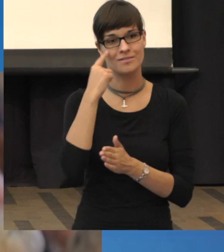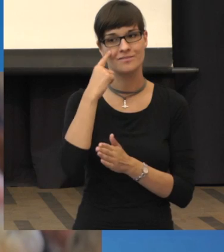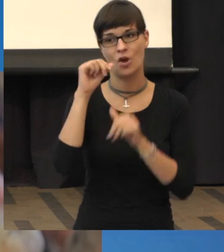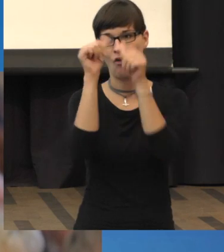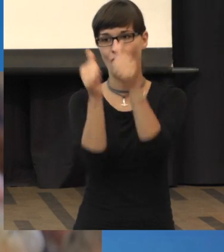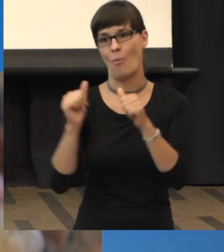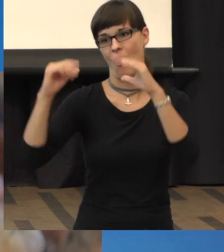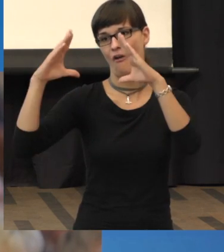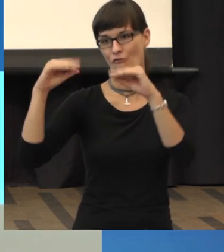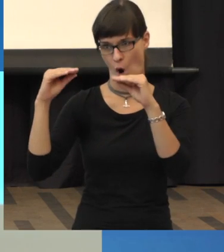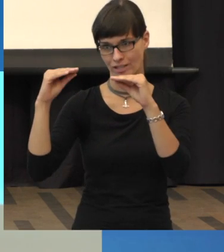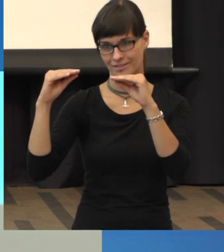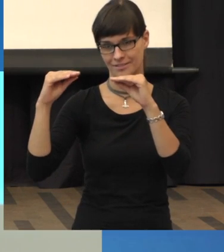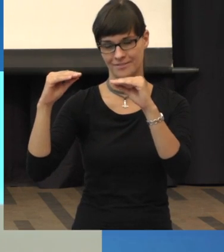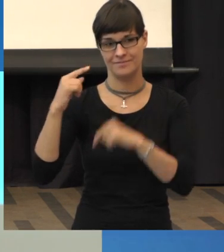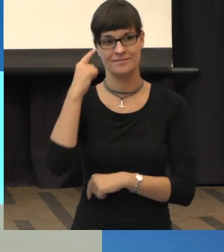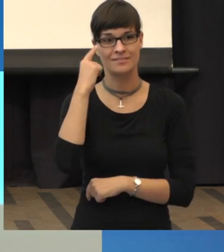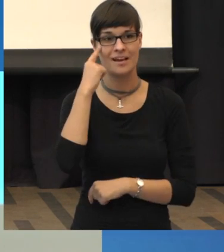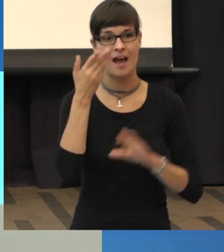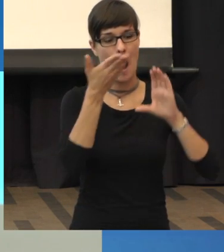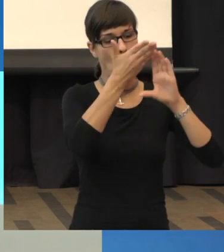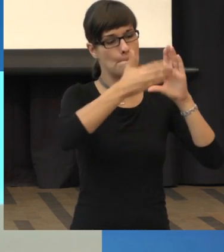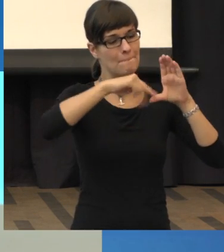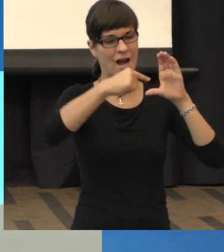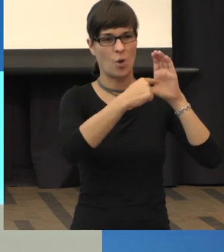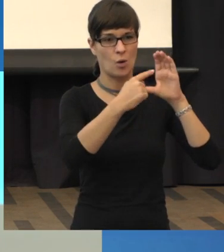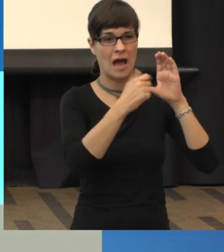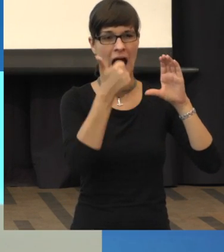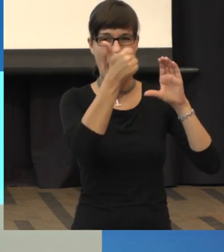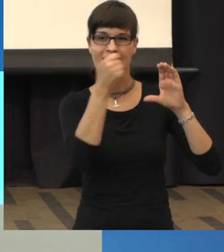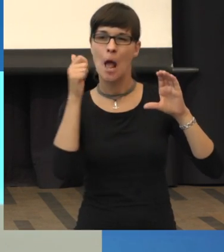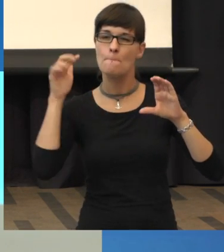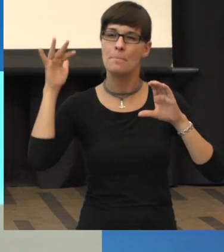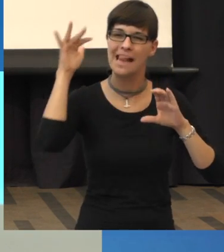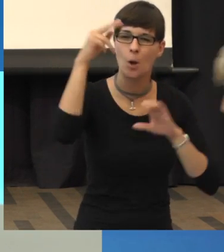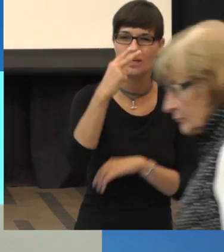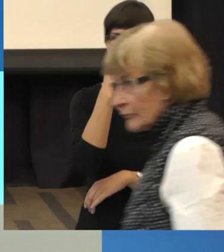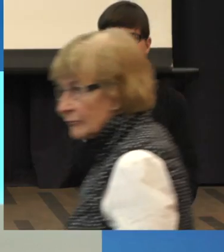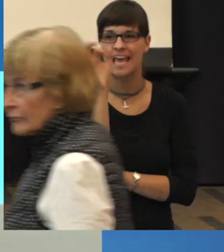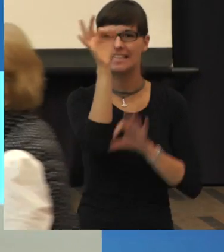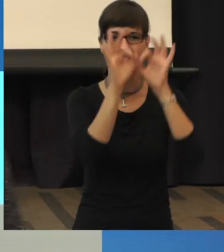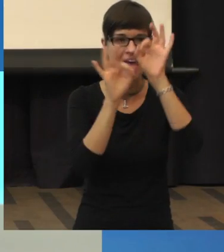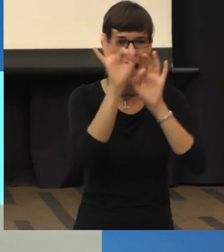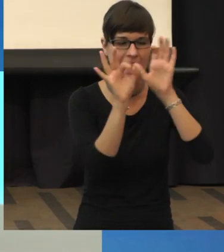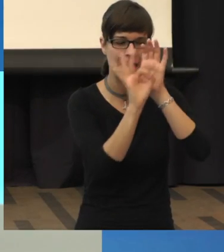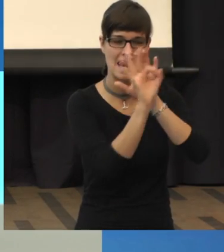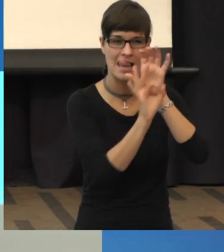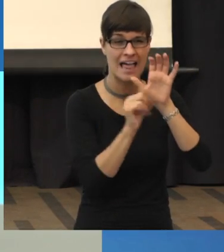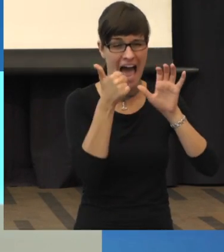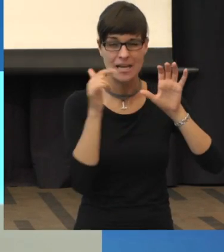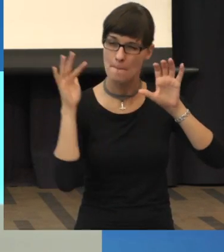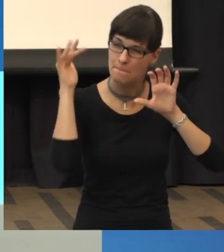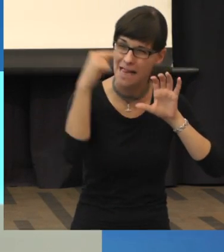müssen sich überlegen, in der Makula, das sind eine Million Sehzellen, nur in der Makula eine Million, die sind jetzt alle so ein bisschen